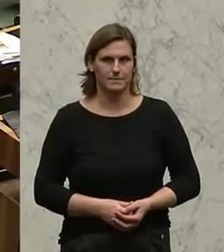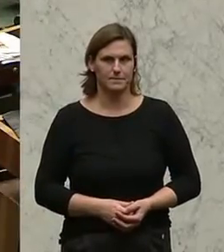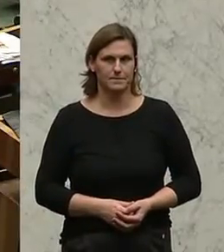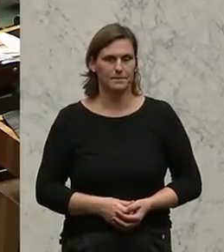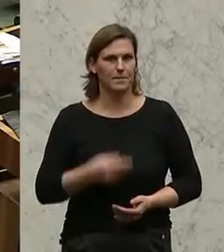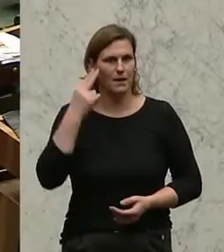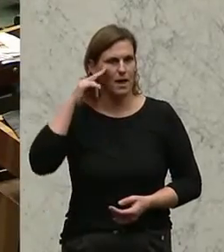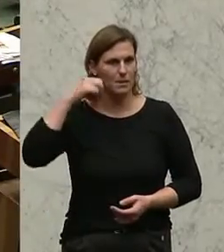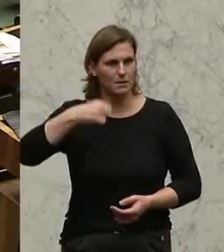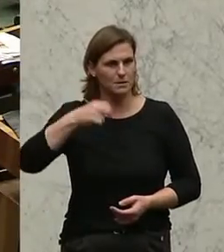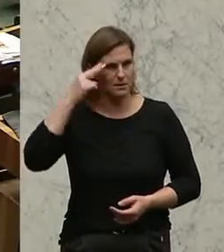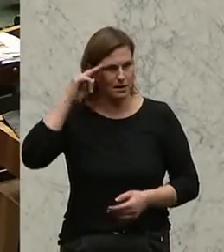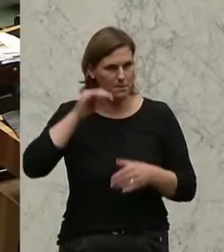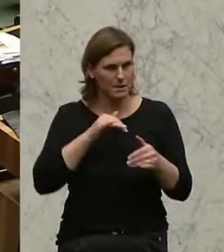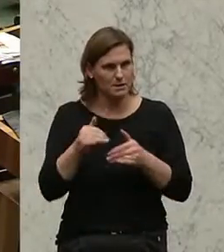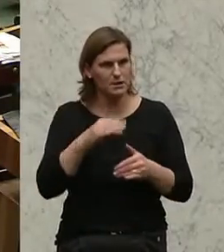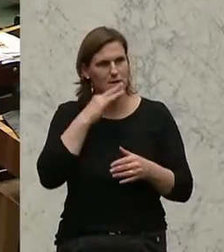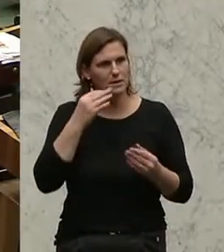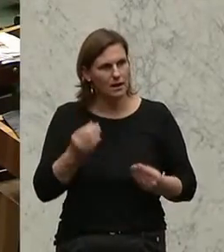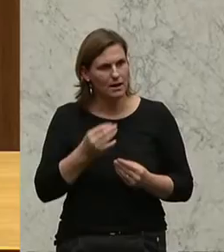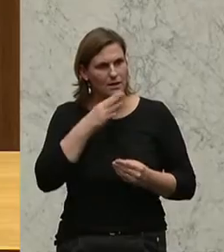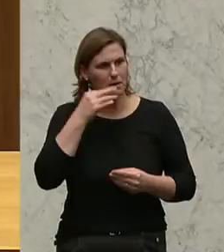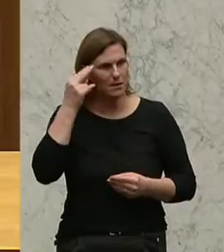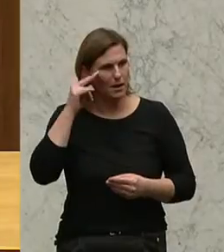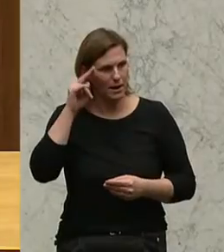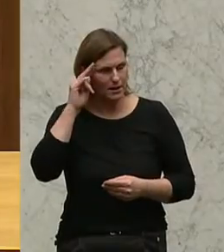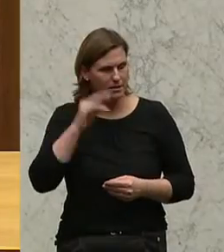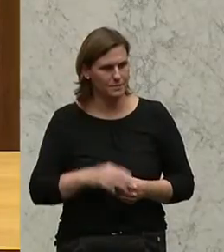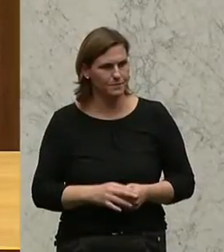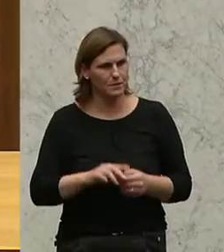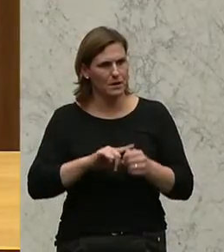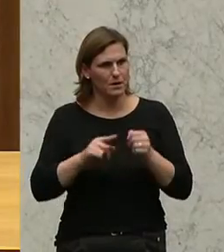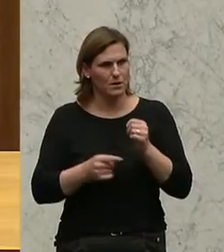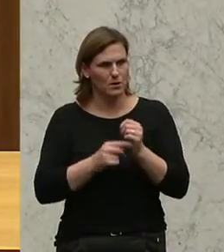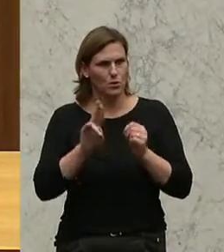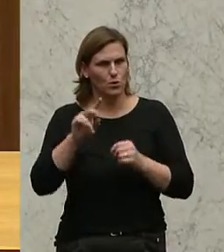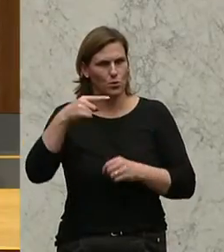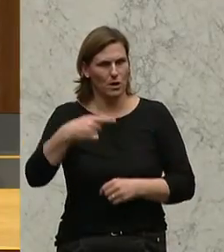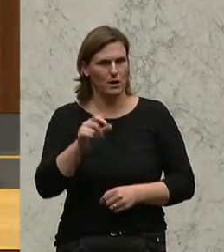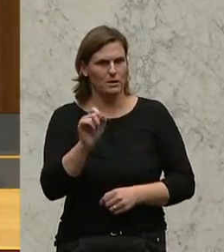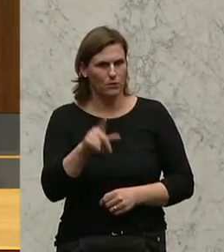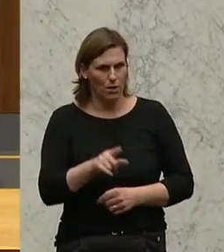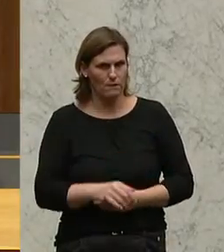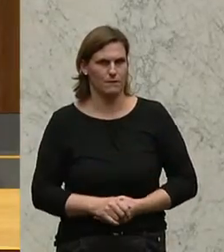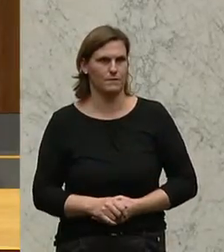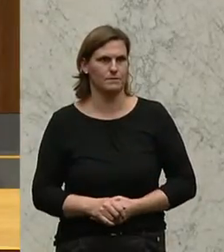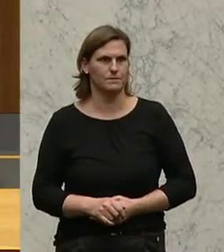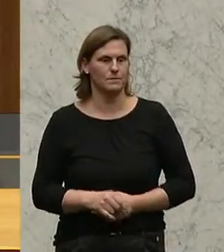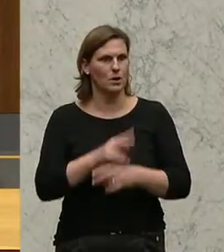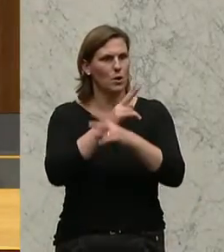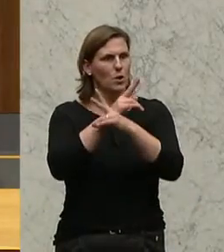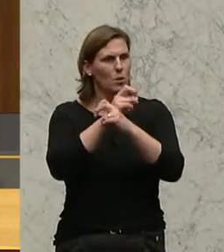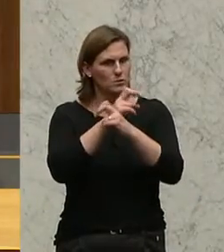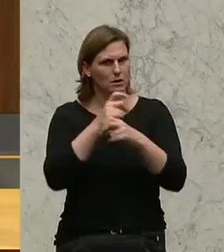Herr Präsident, Herr Minister, meine sehr geehrten Damen und Herren, Budget, Untergliederung 12. Österreich, meine sehr verehrten Damen und Herren,